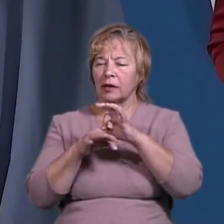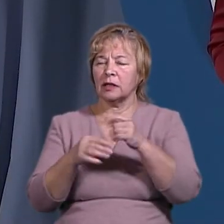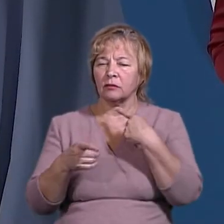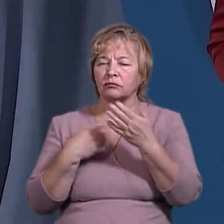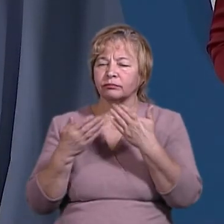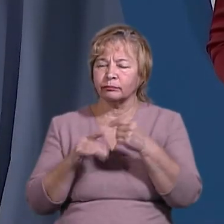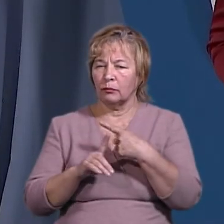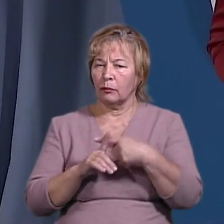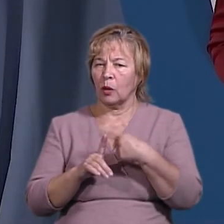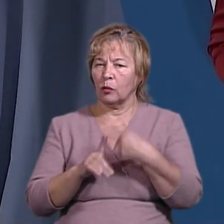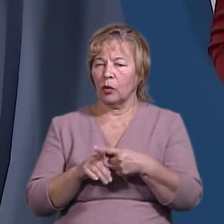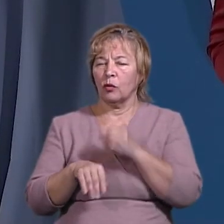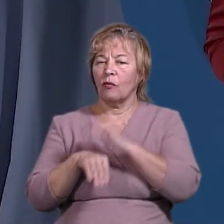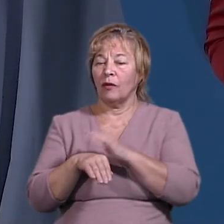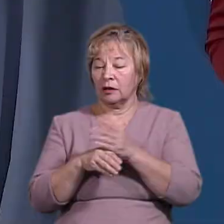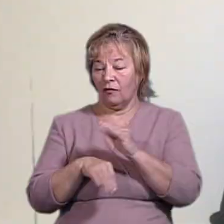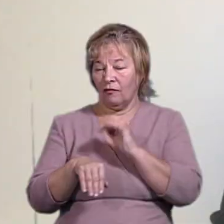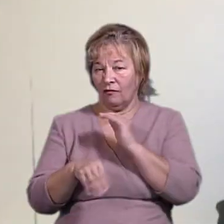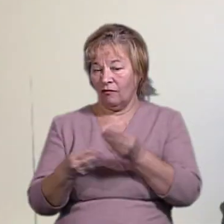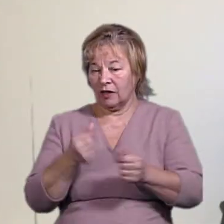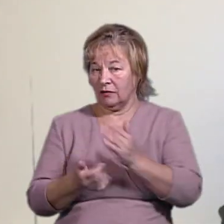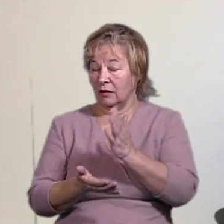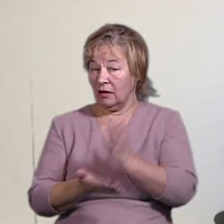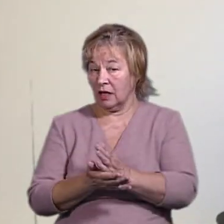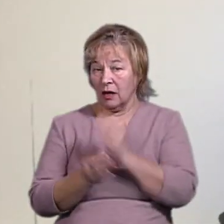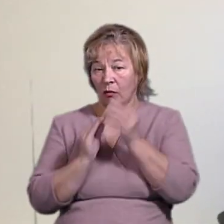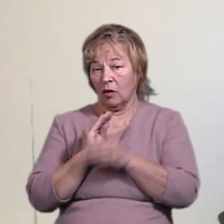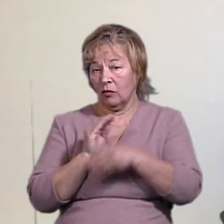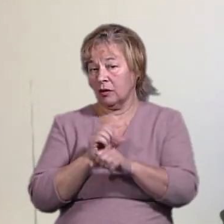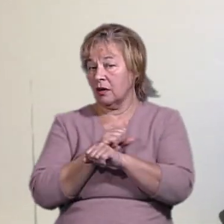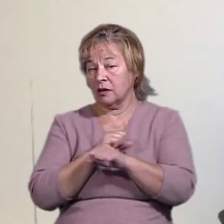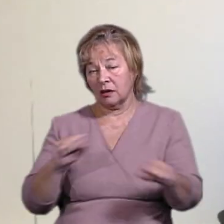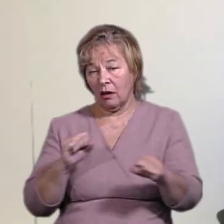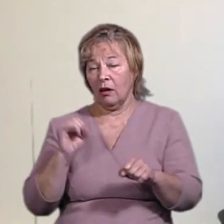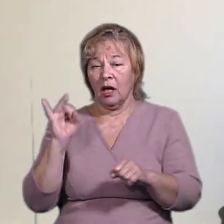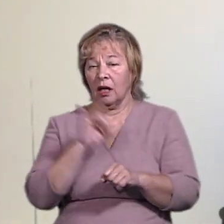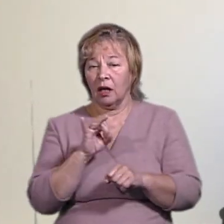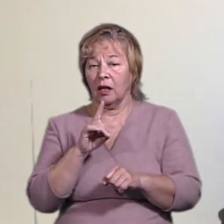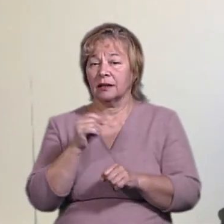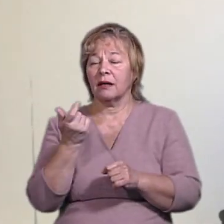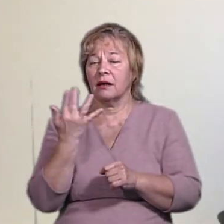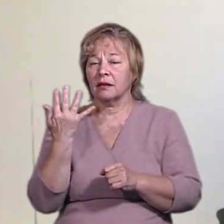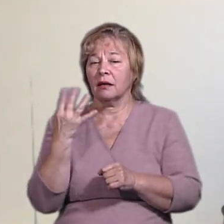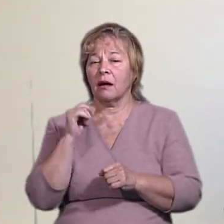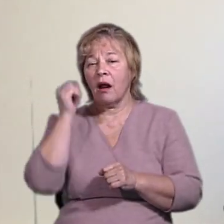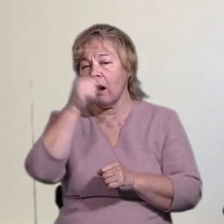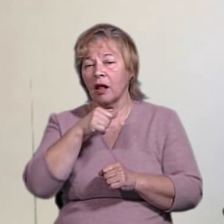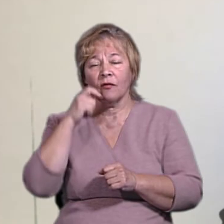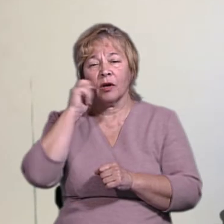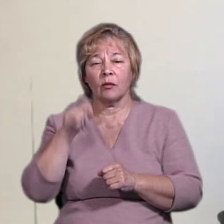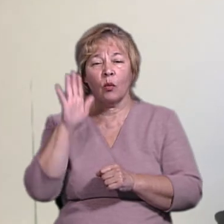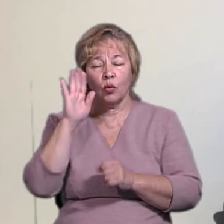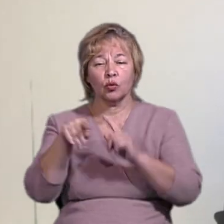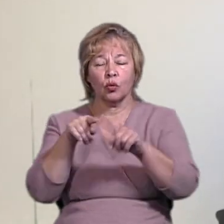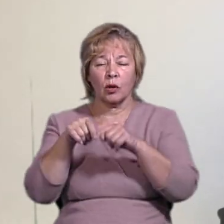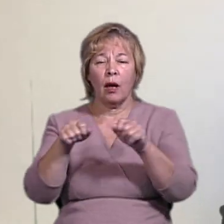але факти наявності, фальсифікації приховувати не можна, тому що за декілька років в Україні будуть парламентські